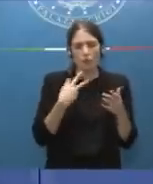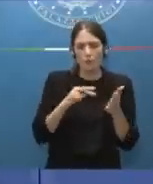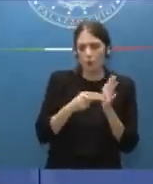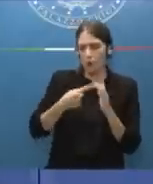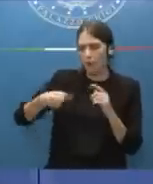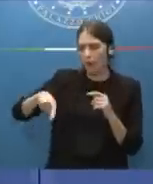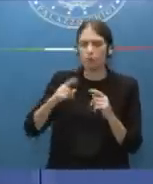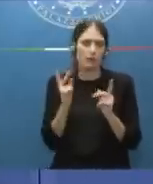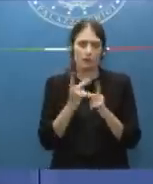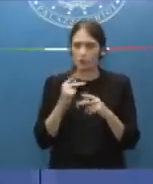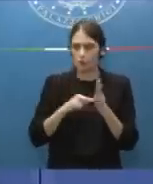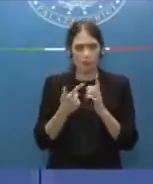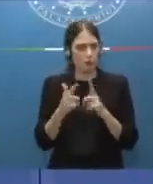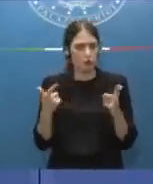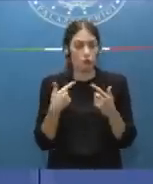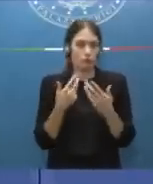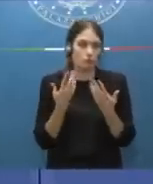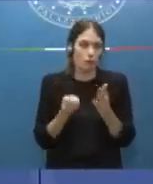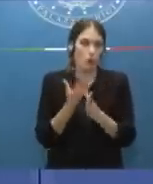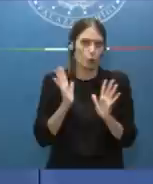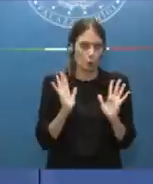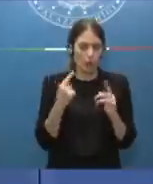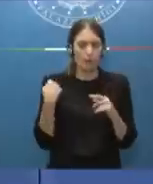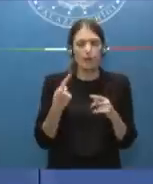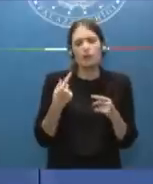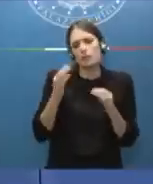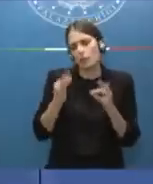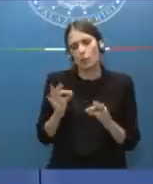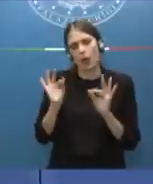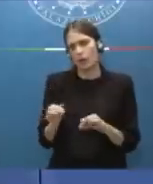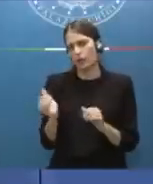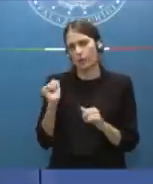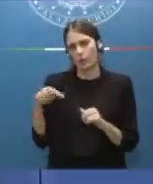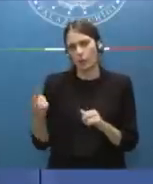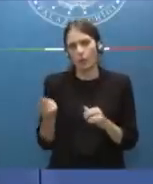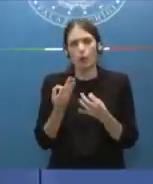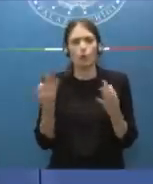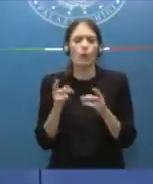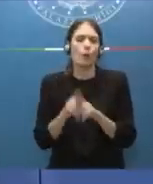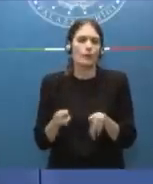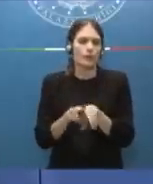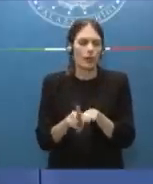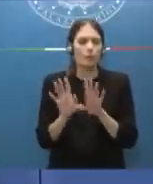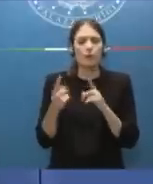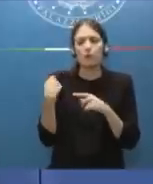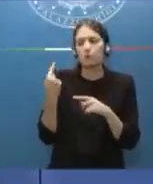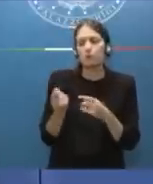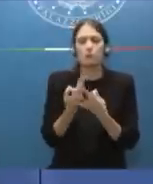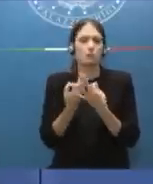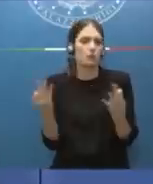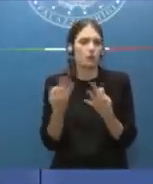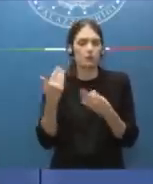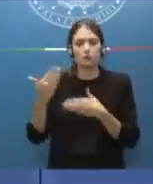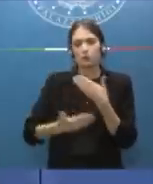Non ci sono problemi, fortunatamente per ora. Arriveranno, per carità, come sempre. È normale che sia così. Però, per ora, devo dire, stiamo procedendo